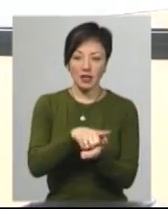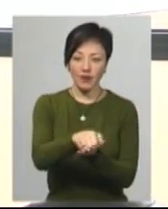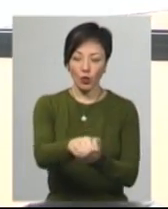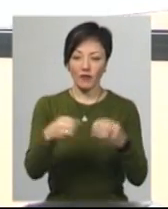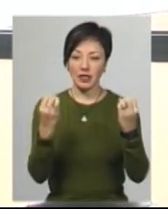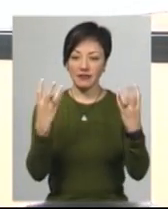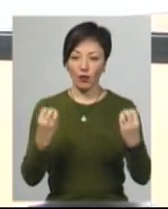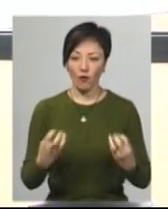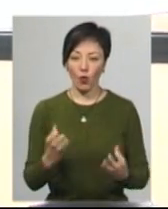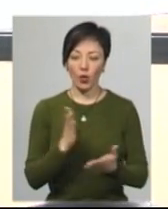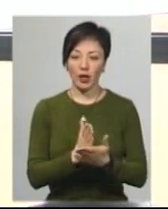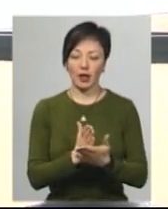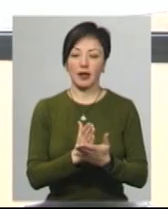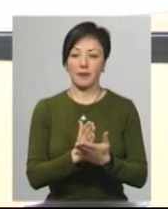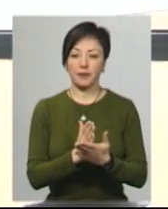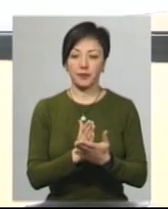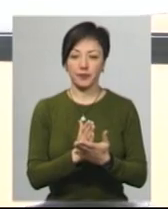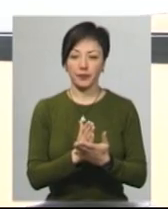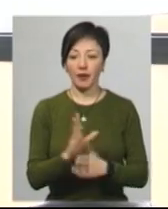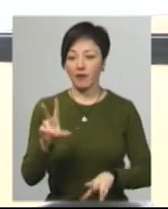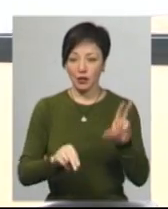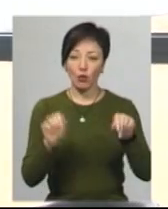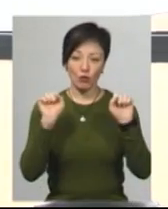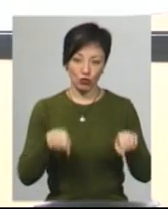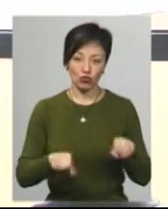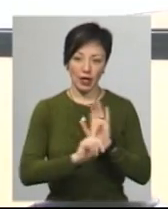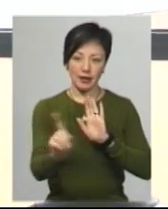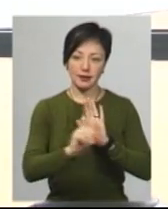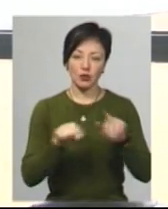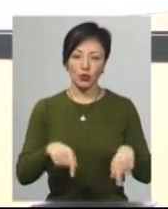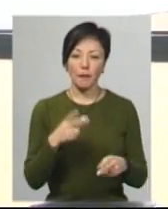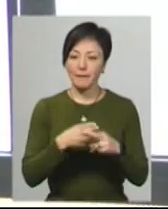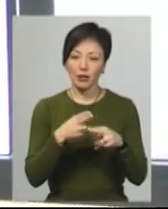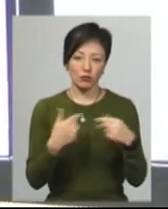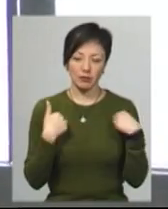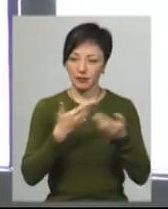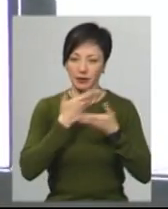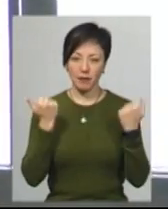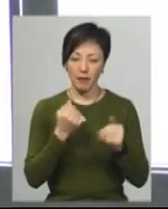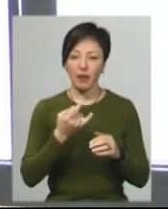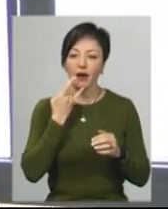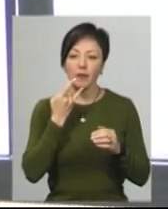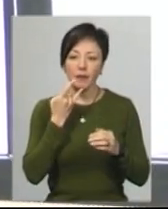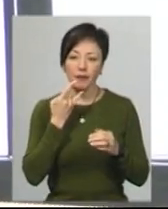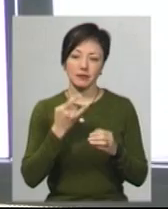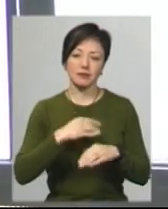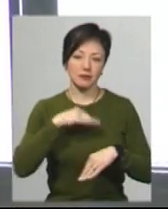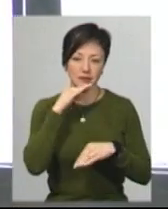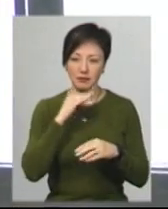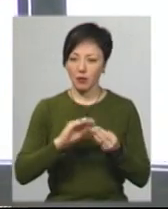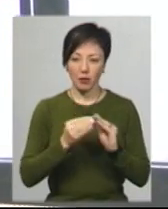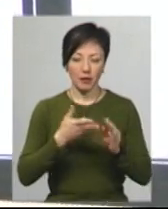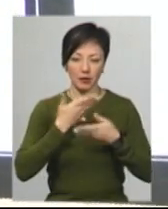світлофори є на ній, на даному участку. Я враховую, можна їздити тут. Перешкод мені ніяких немає. Батареї в нас питань немає поки.